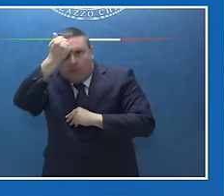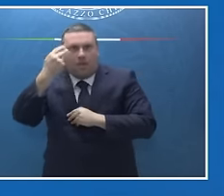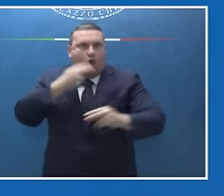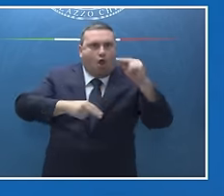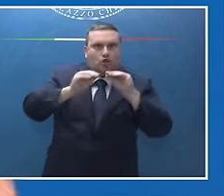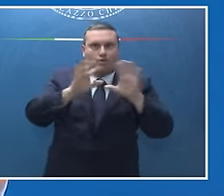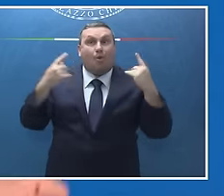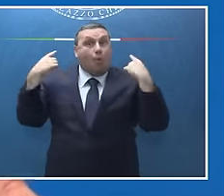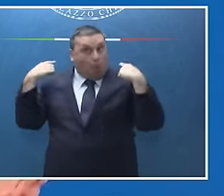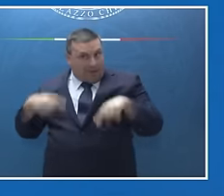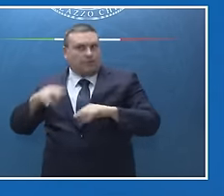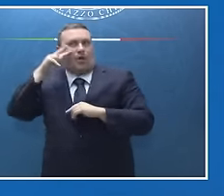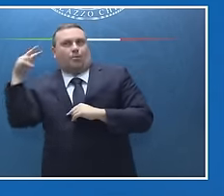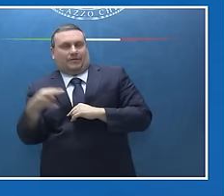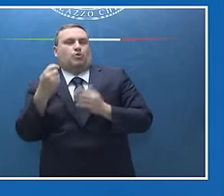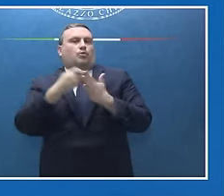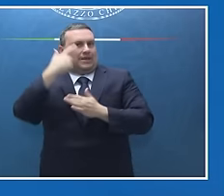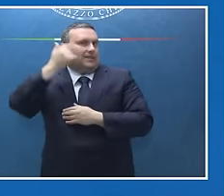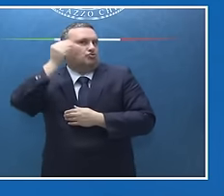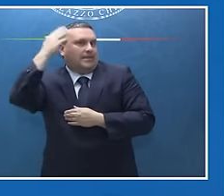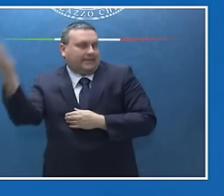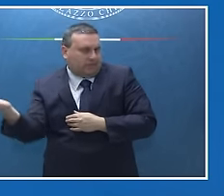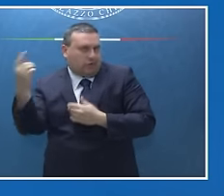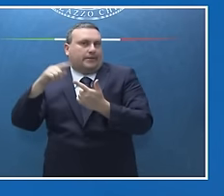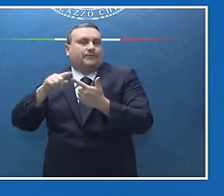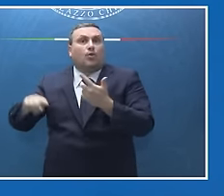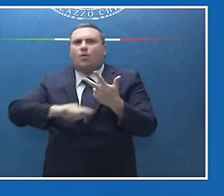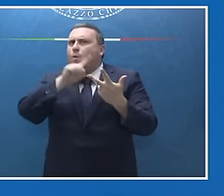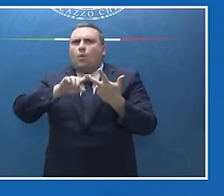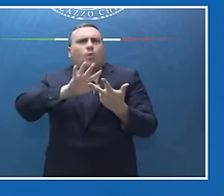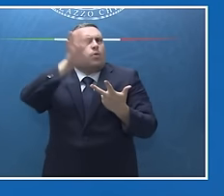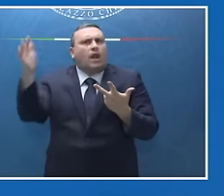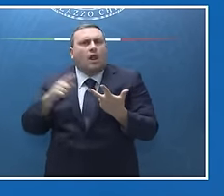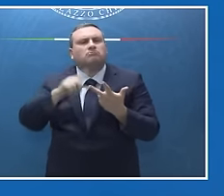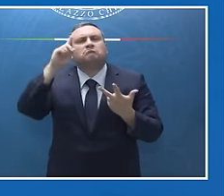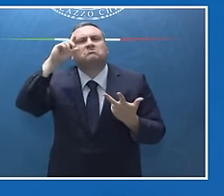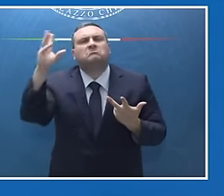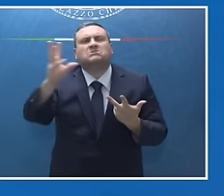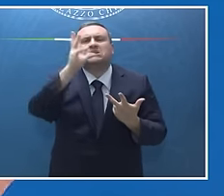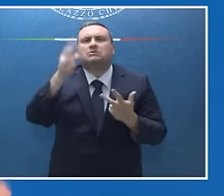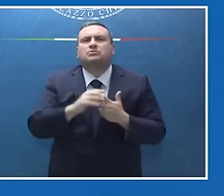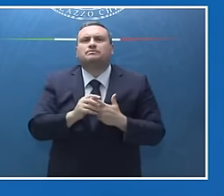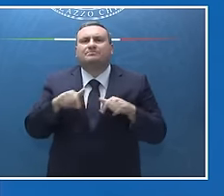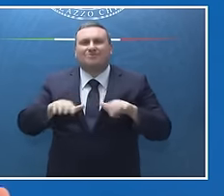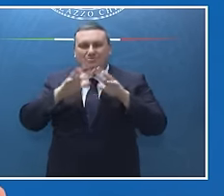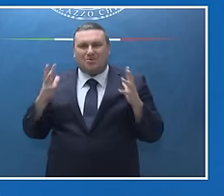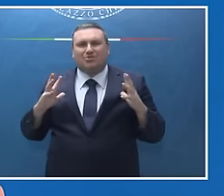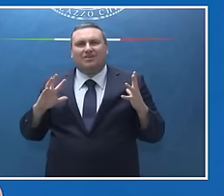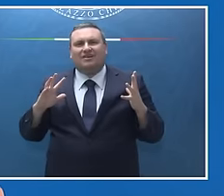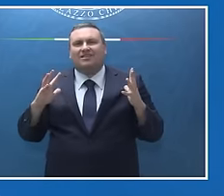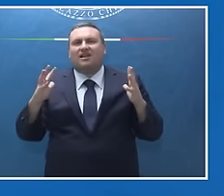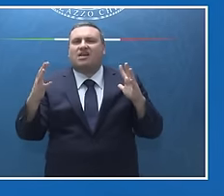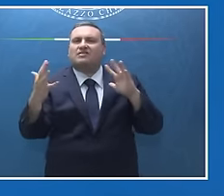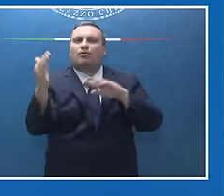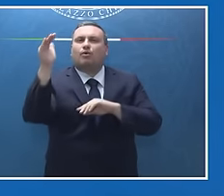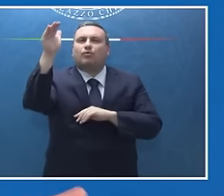'intelligenza artificiale. Un altro aspetto dell'intelligenza artificiale è che chiaramente noi andiamo verso un mondo nel quale diventa molto difficile